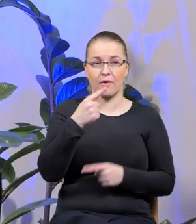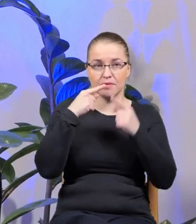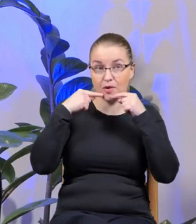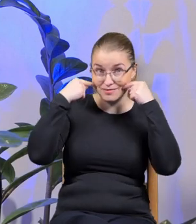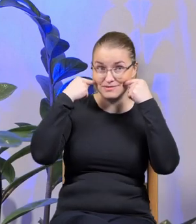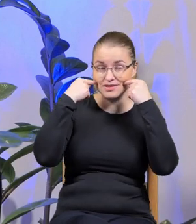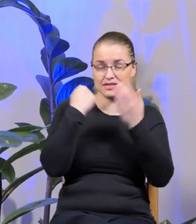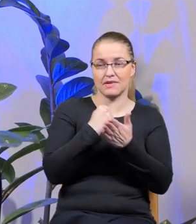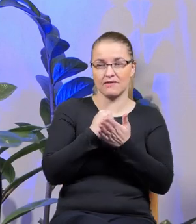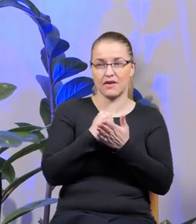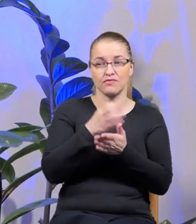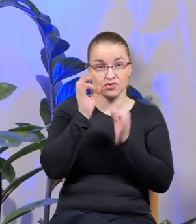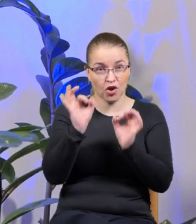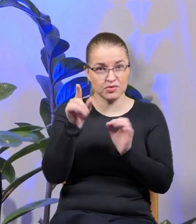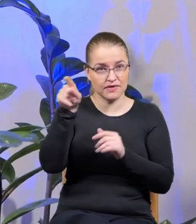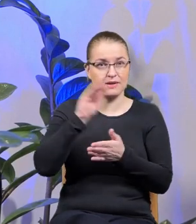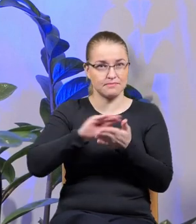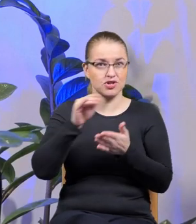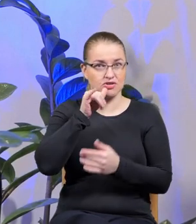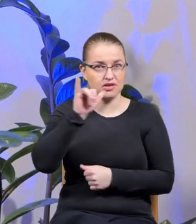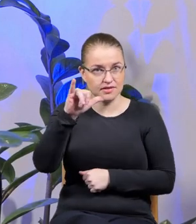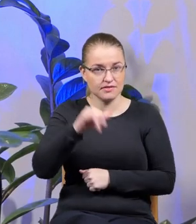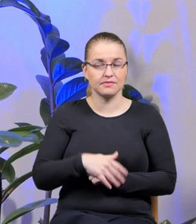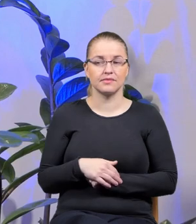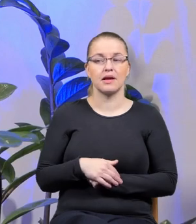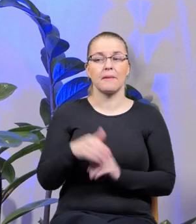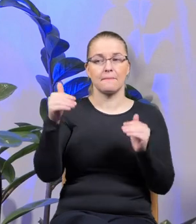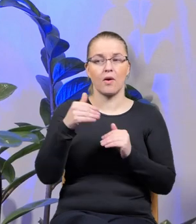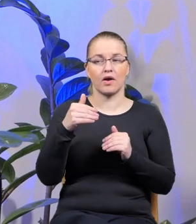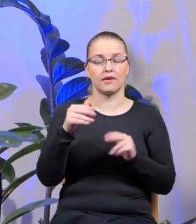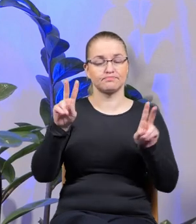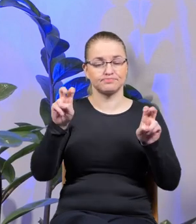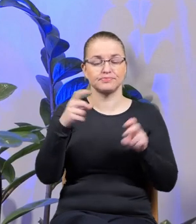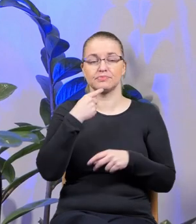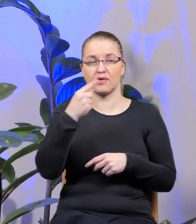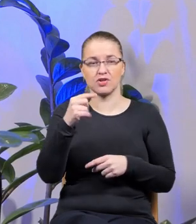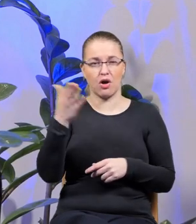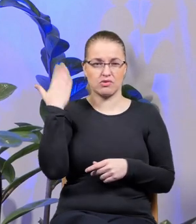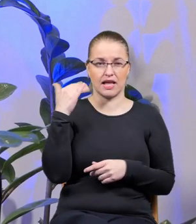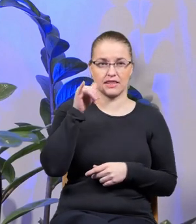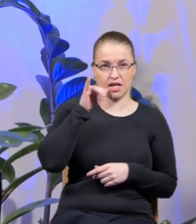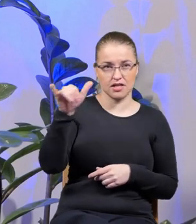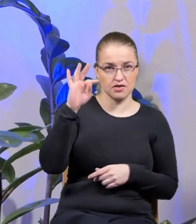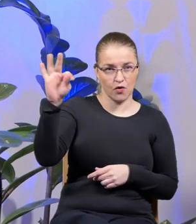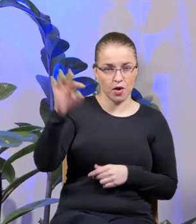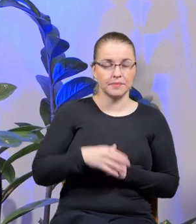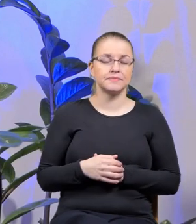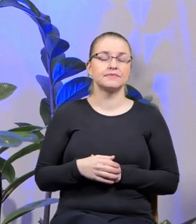jednak dobrze, że piszesz listy, dobrze, że piszesz listy, mogę zacytować jeden z ostatnich twoich listów, który